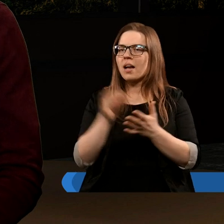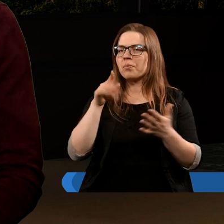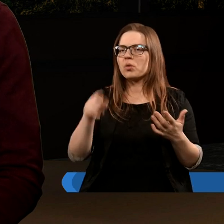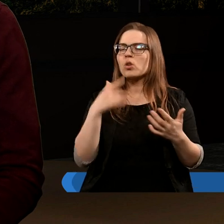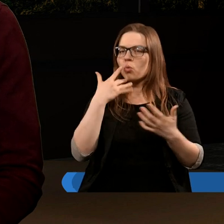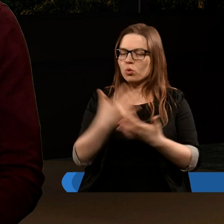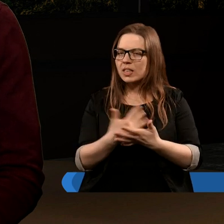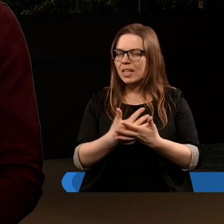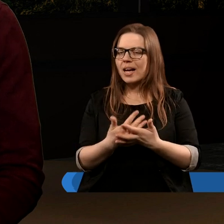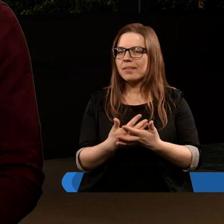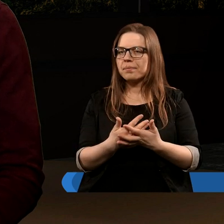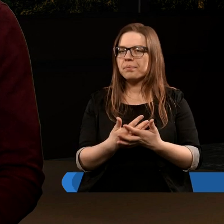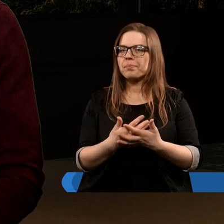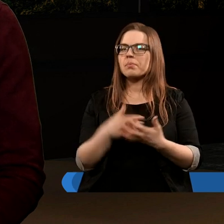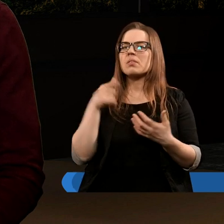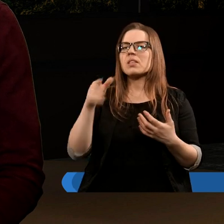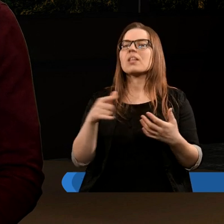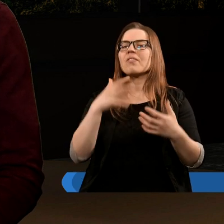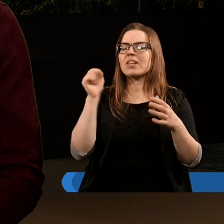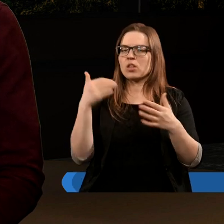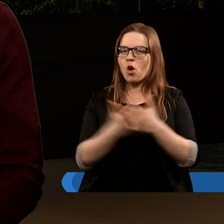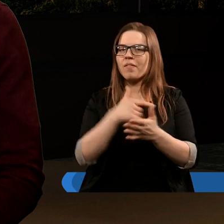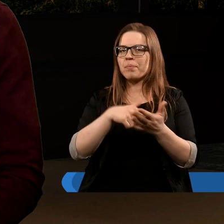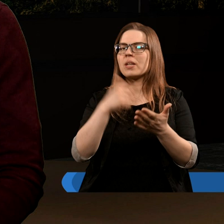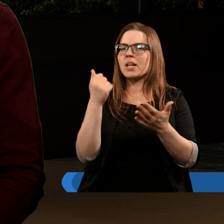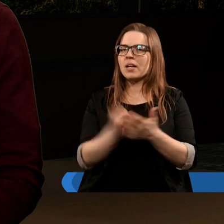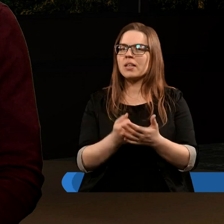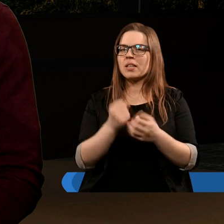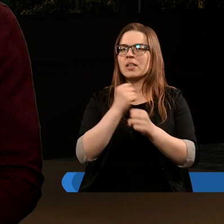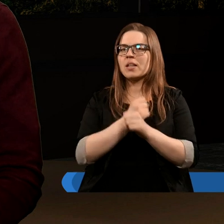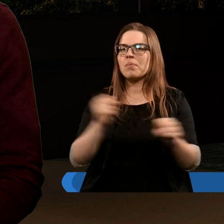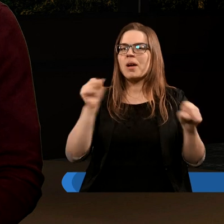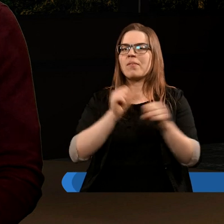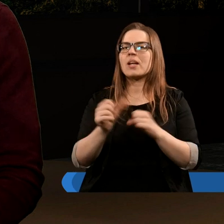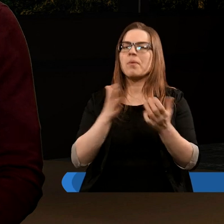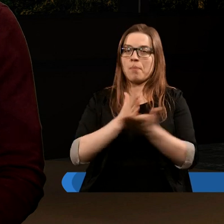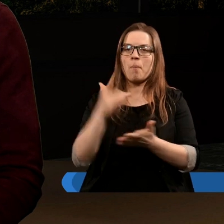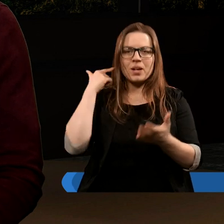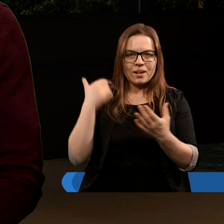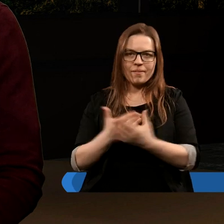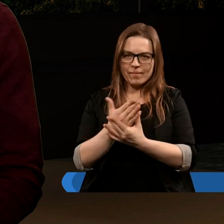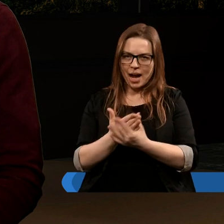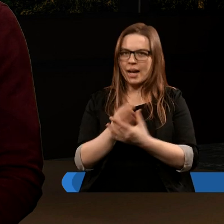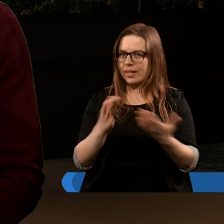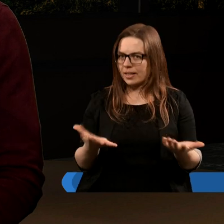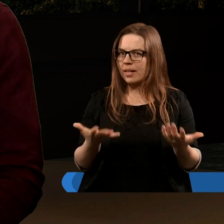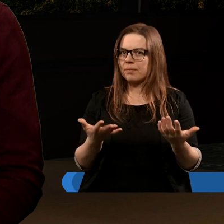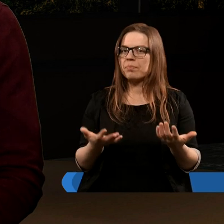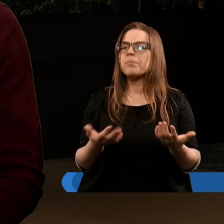boży tutaj użyte? Wiemy, że w Nowym Testamencie zbawienie jest poprzez wiarę, tak?